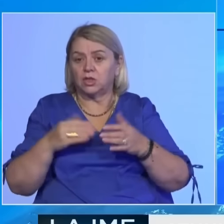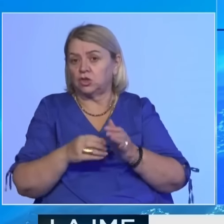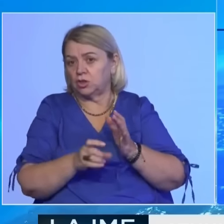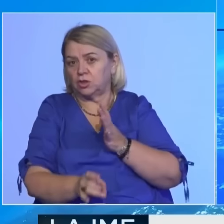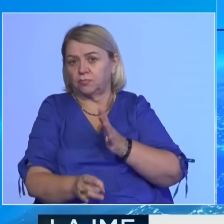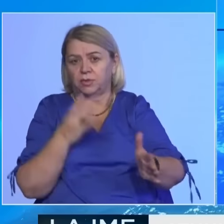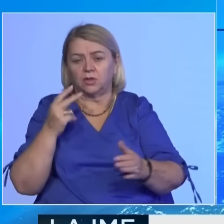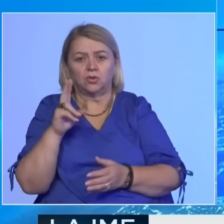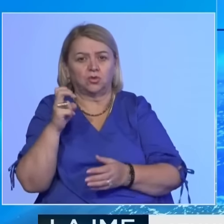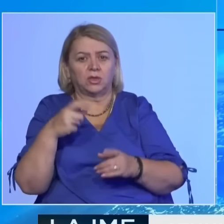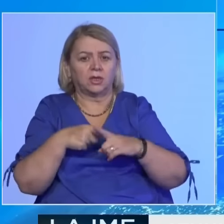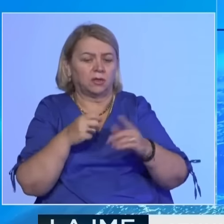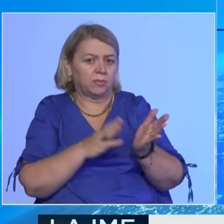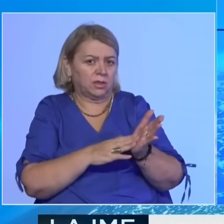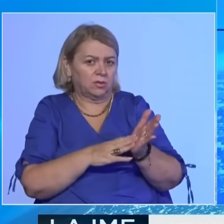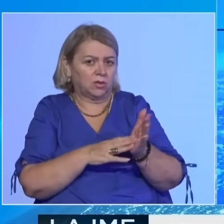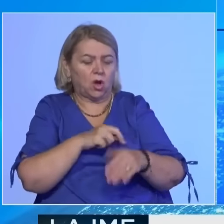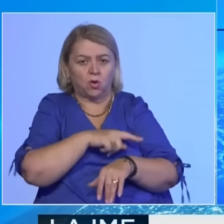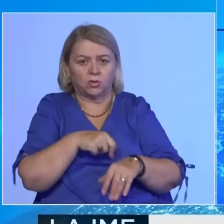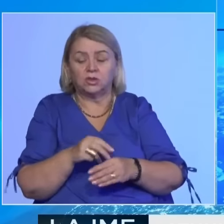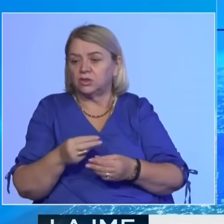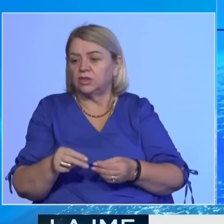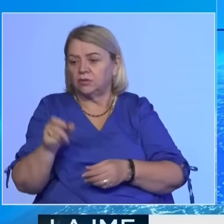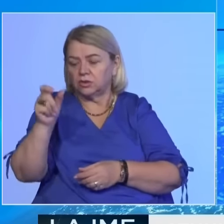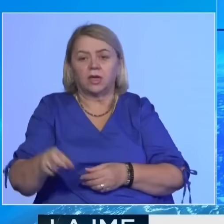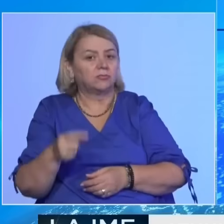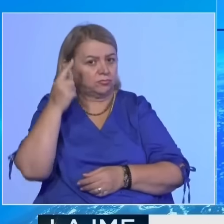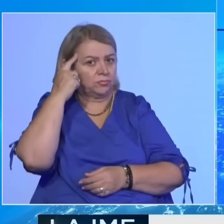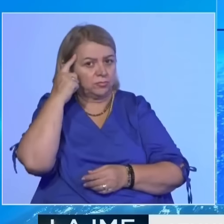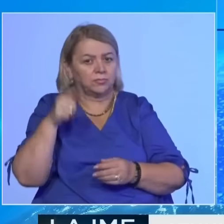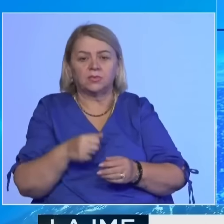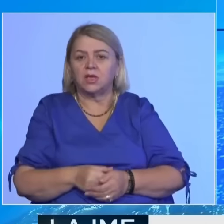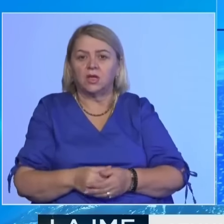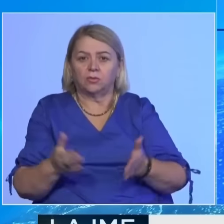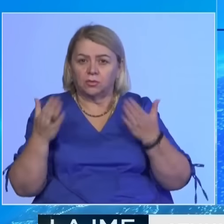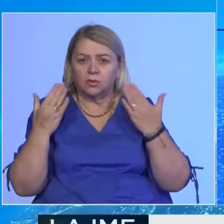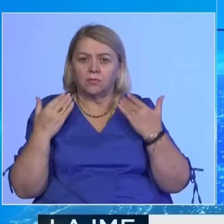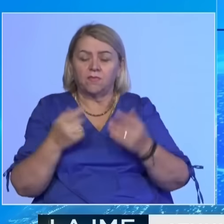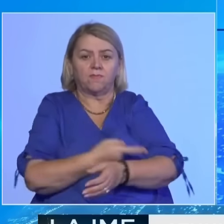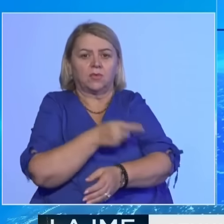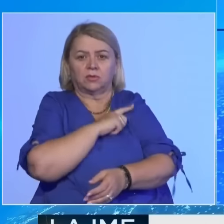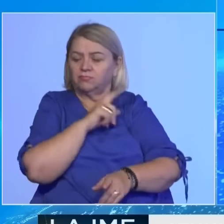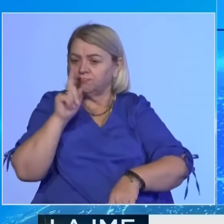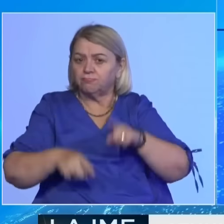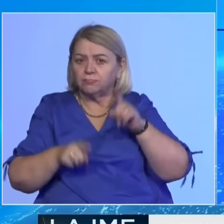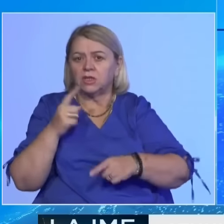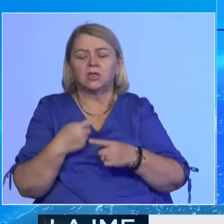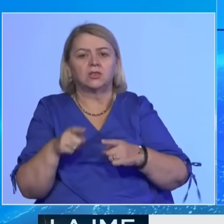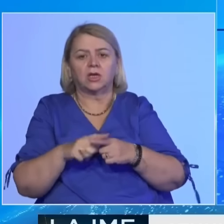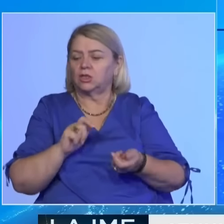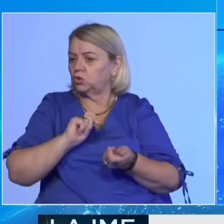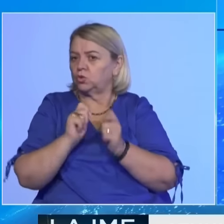200 km në orë. Shkenstarët tonë se stuhit përbëhën më të fuqishme dhe më të shpeshta për shkaktë